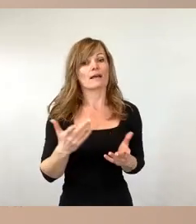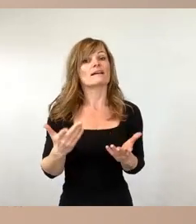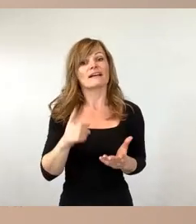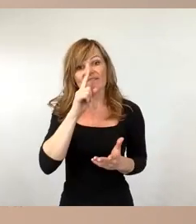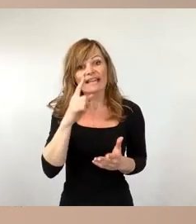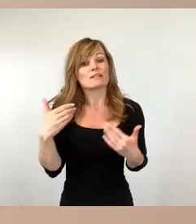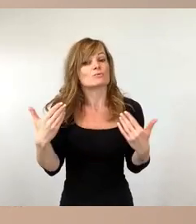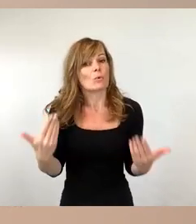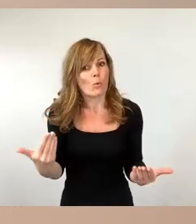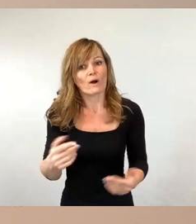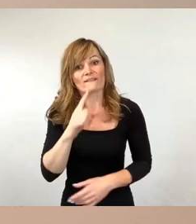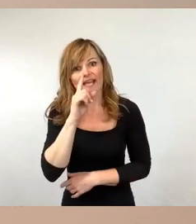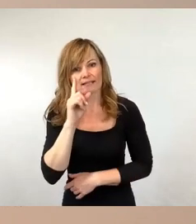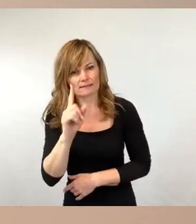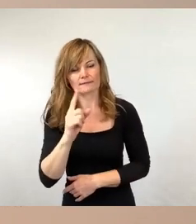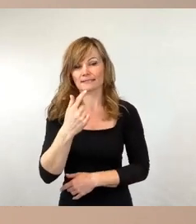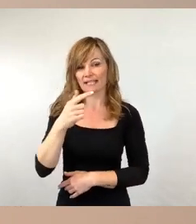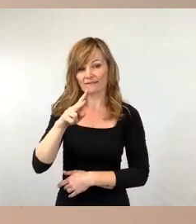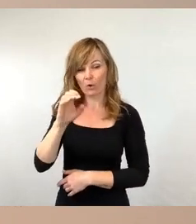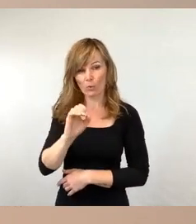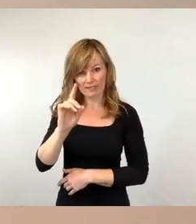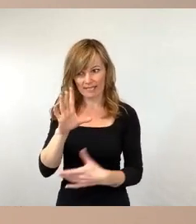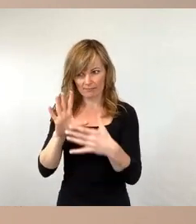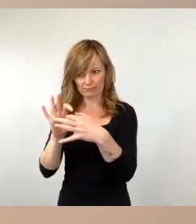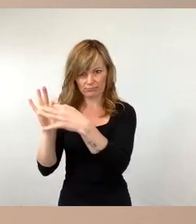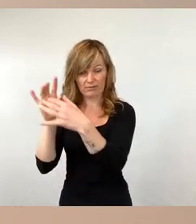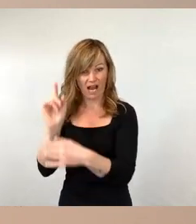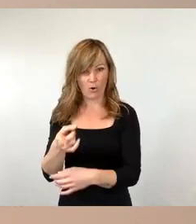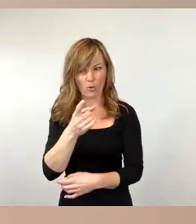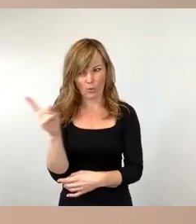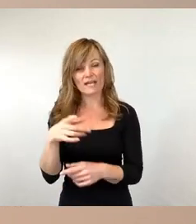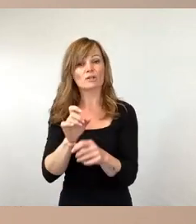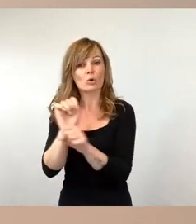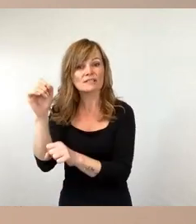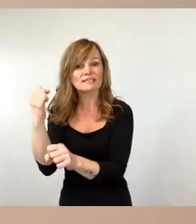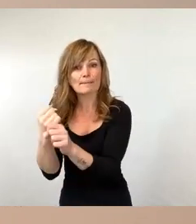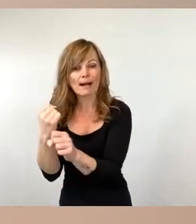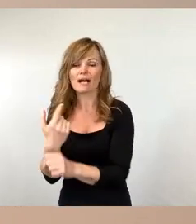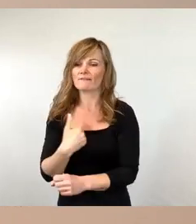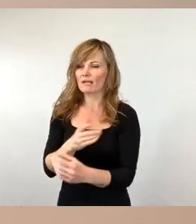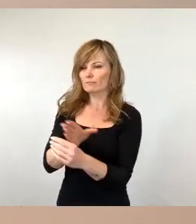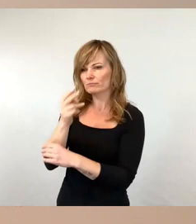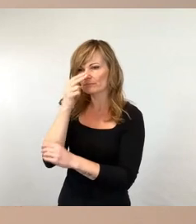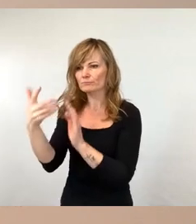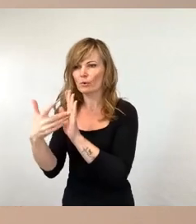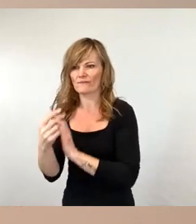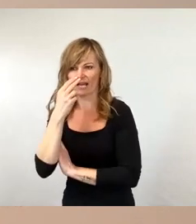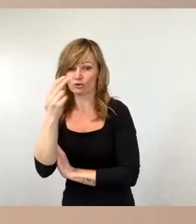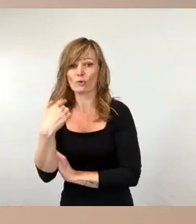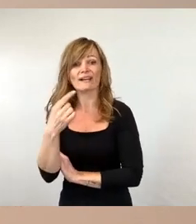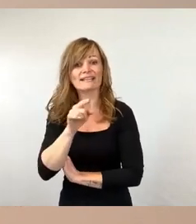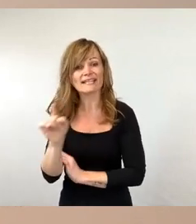TVED unterliegen und das trotzdem so machen, können wir das mal anschauen. Wenn nicht, sind das natürlich ganz andere